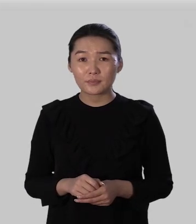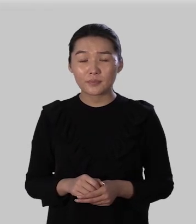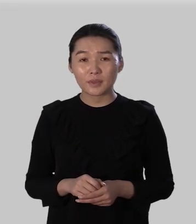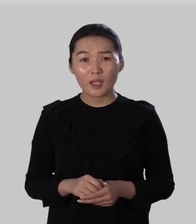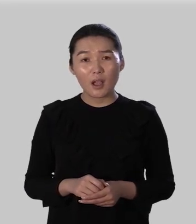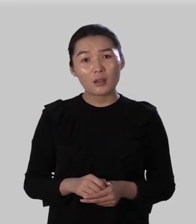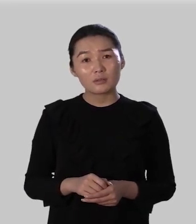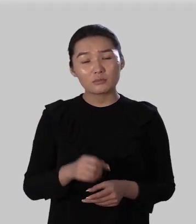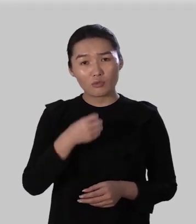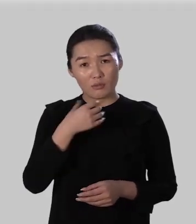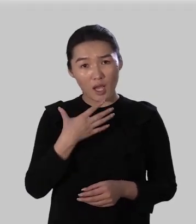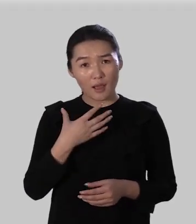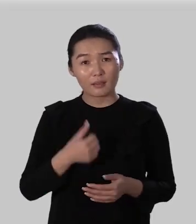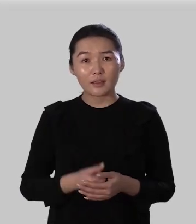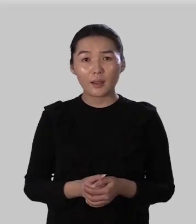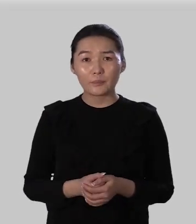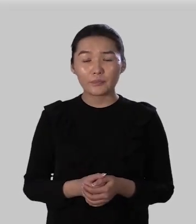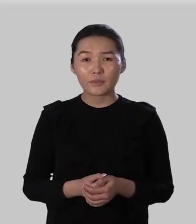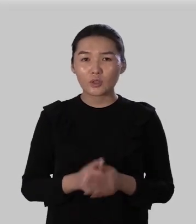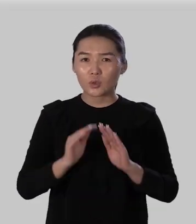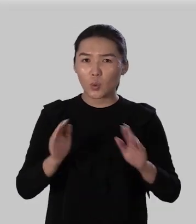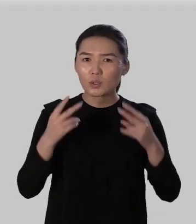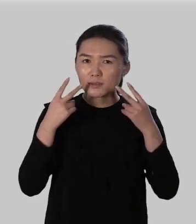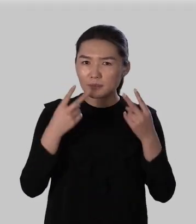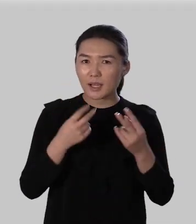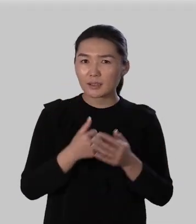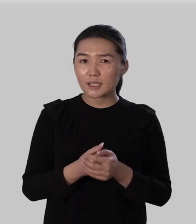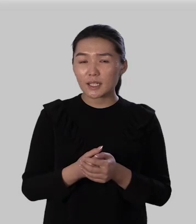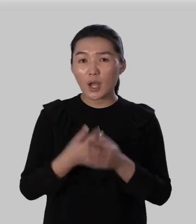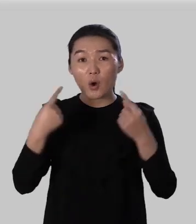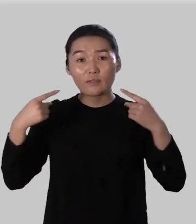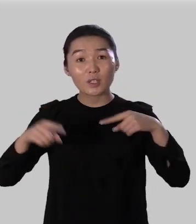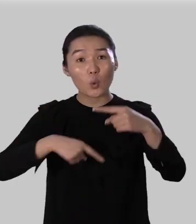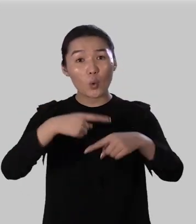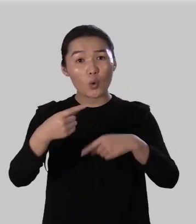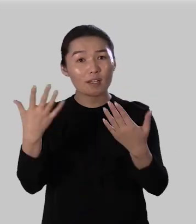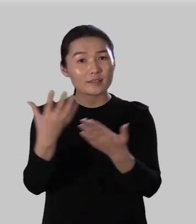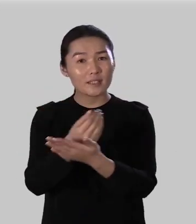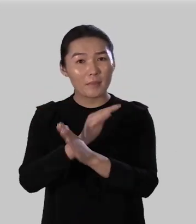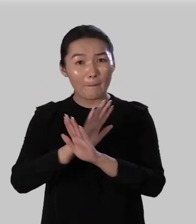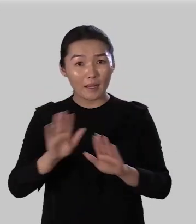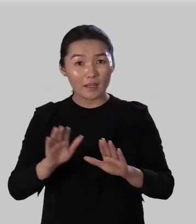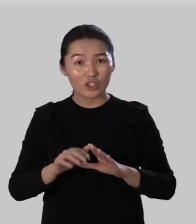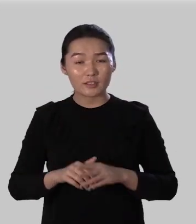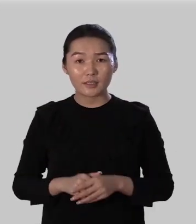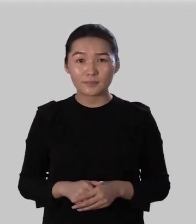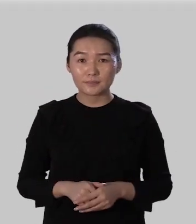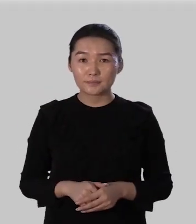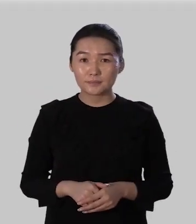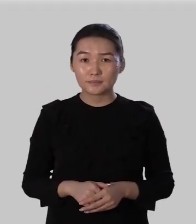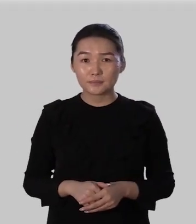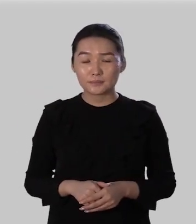ну ладно только смотри другой раз не попадайся